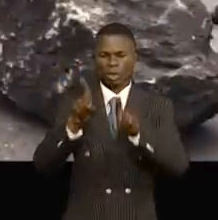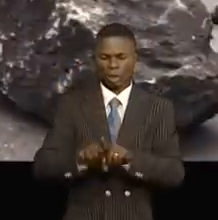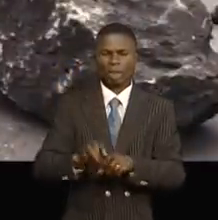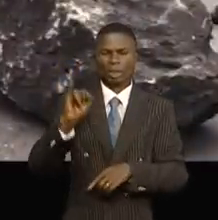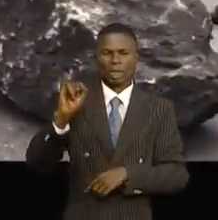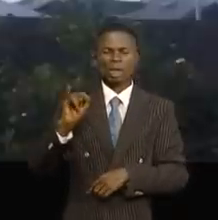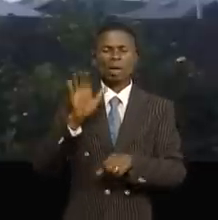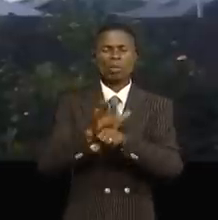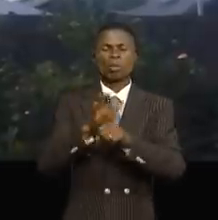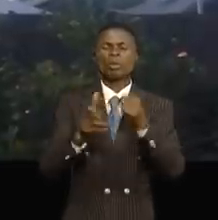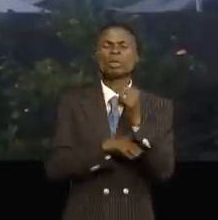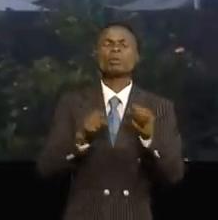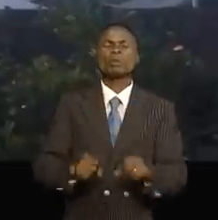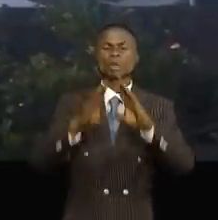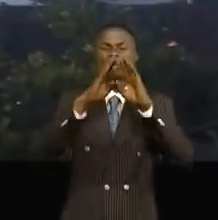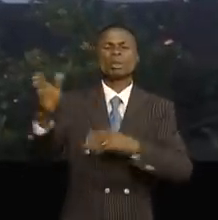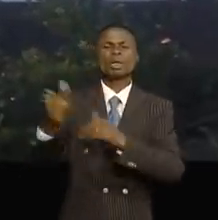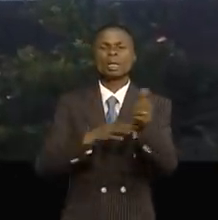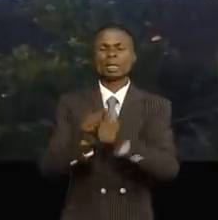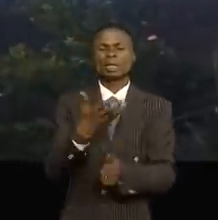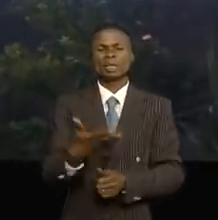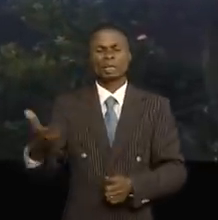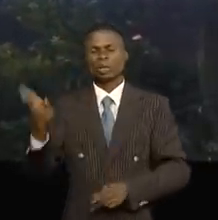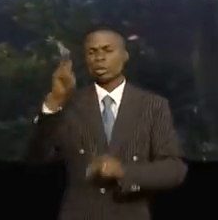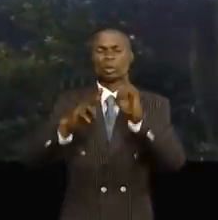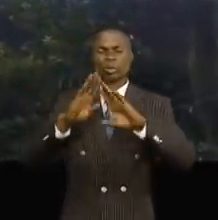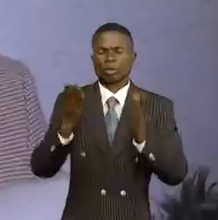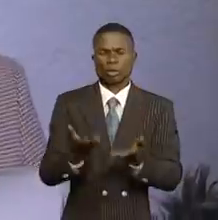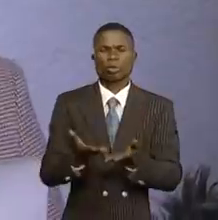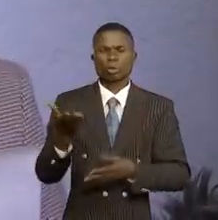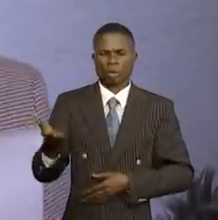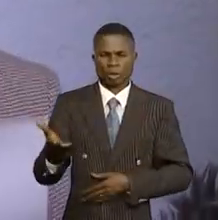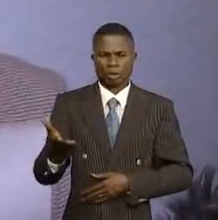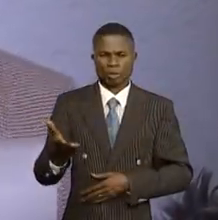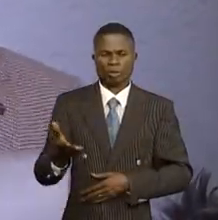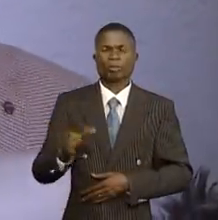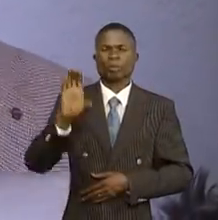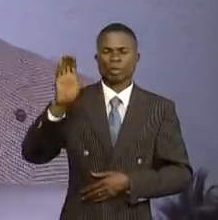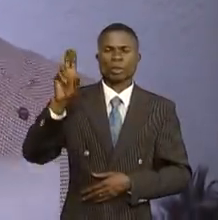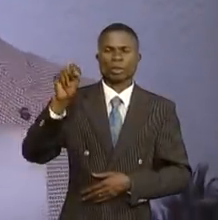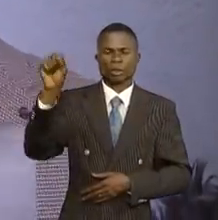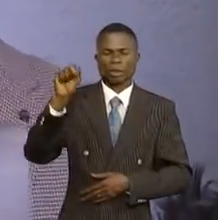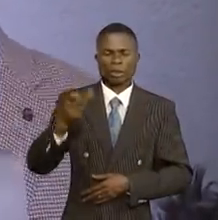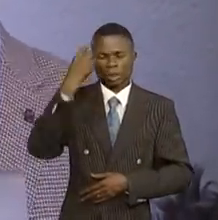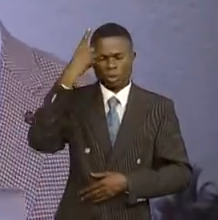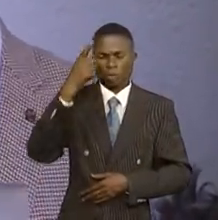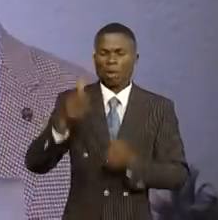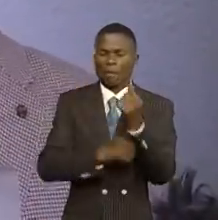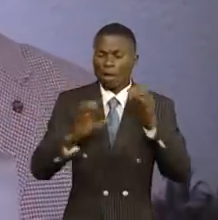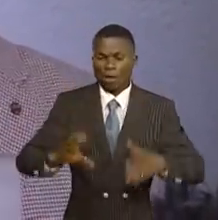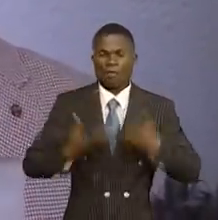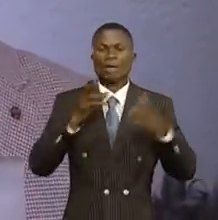d'hommes et destructions méchantes de biens de paisibles citoyens. Le CSA comprend la colère des populations